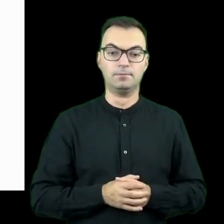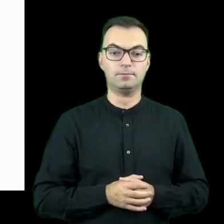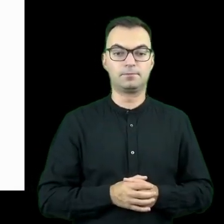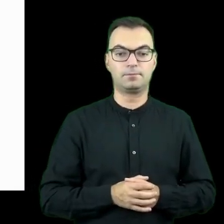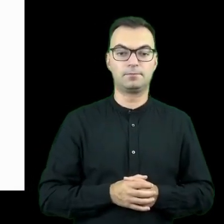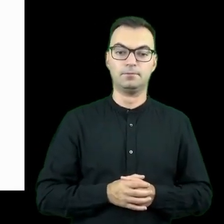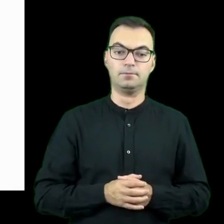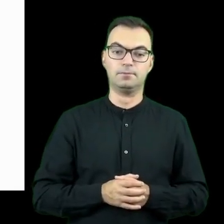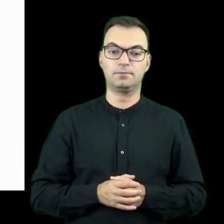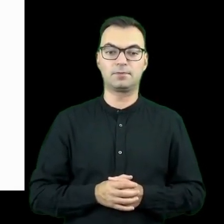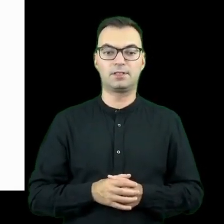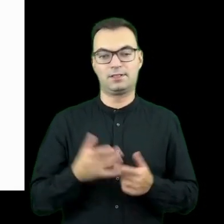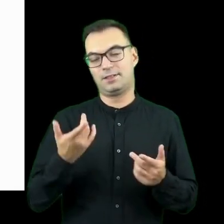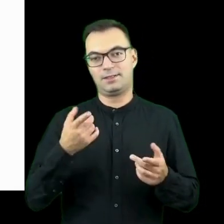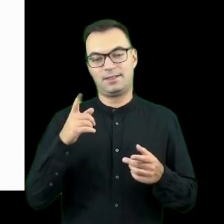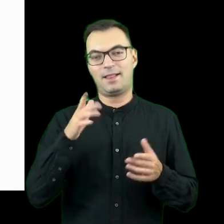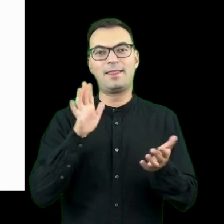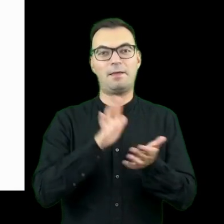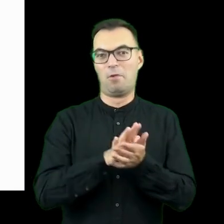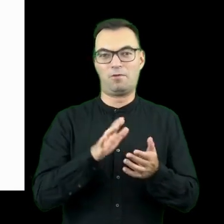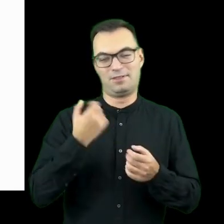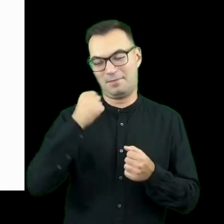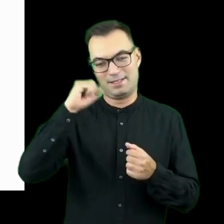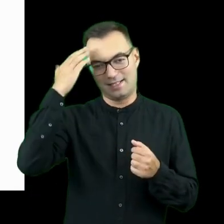takich, powiedzmy, najbardziej znanych, najbardziej,